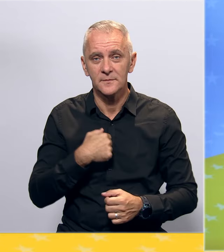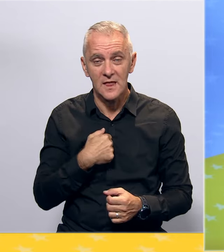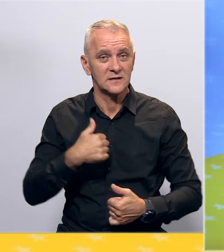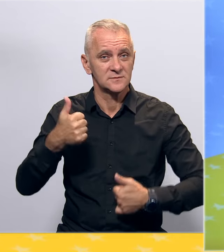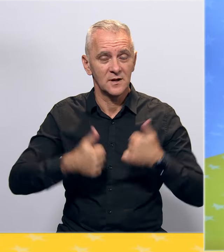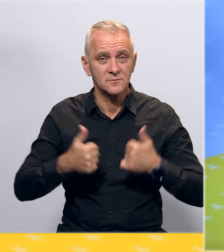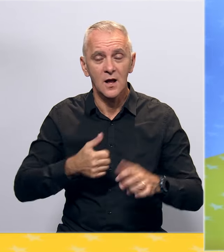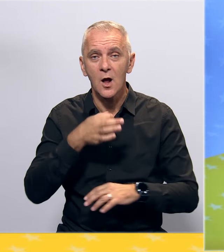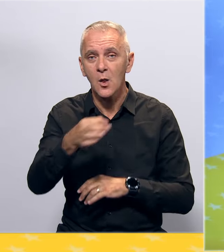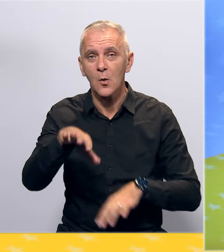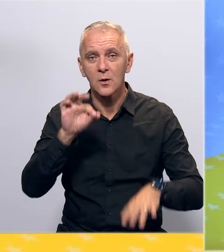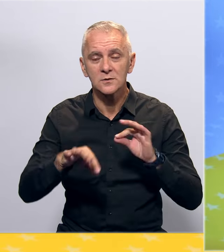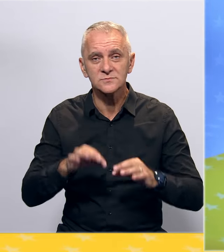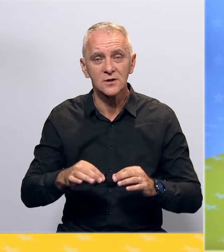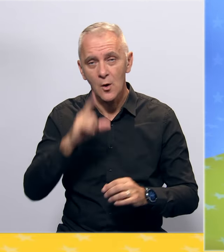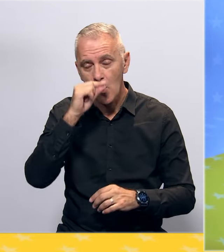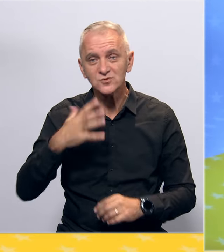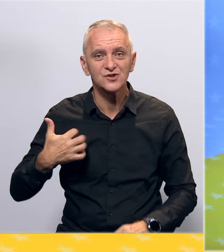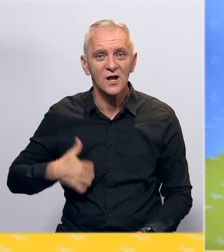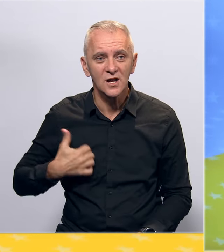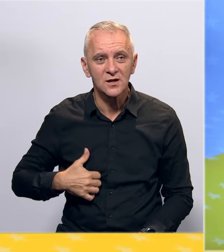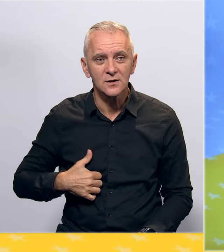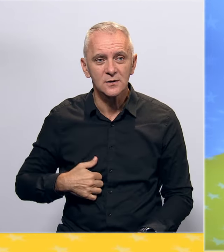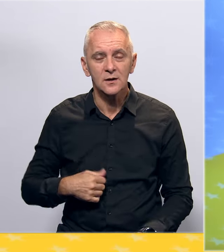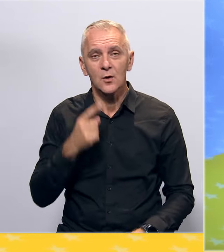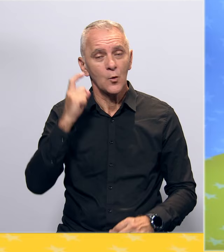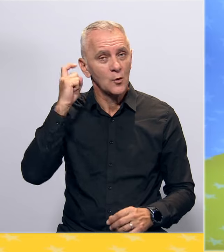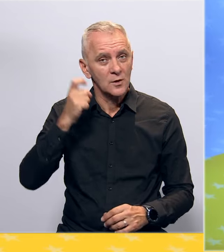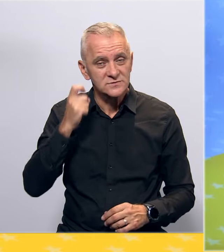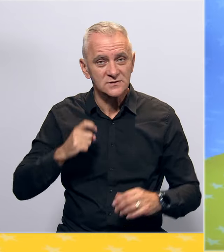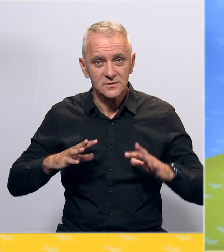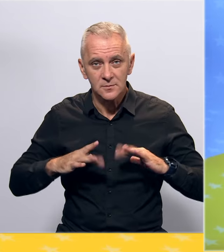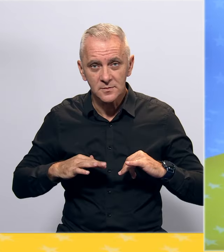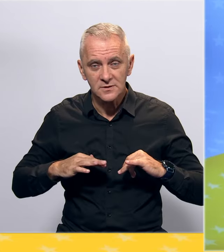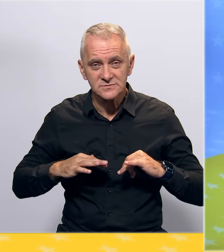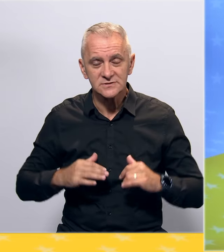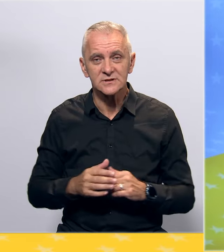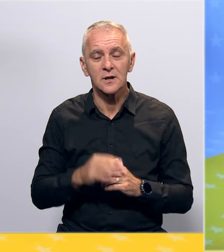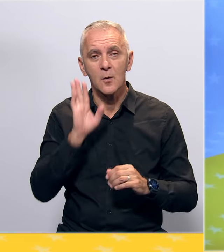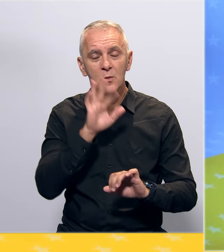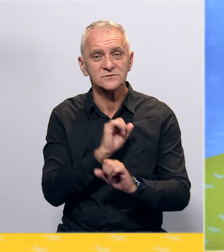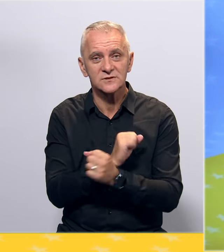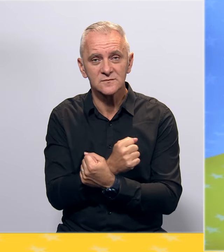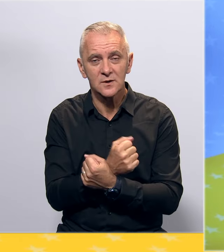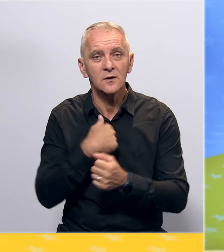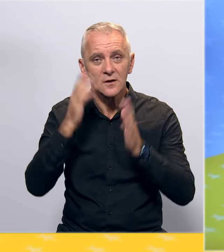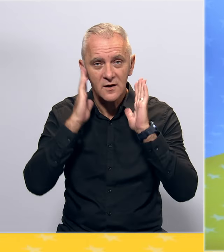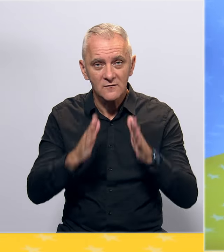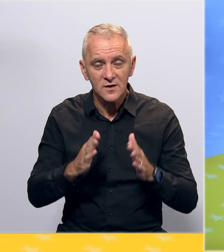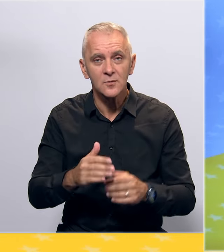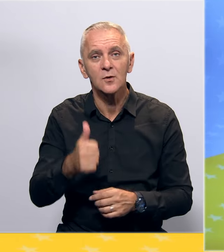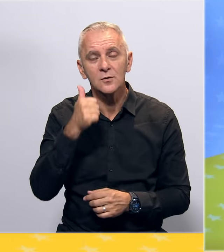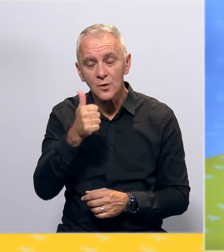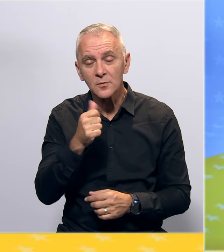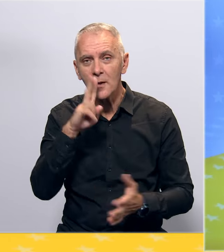mi kandidat na lokalnim izborima u općini Liđa. Mi u stranci penzionera, umirovljenika BiH vjerujemo da dobro i